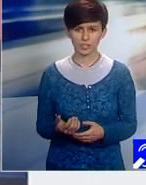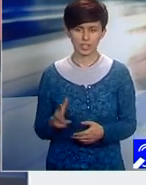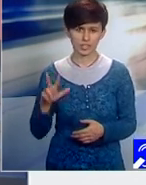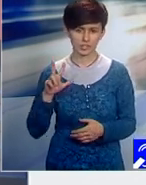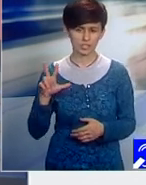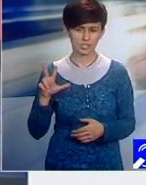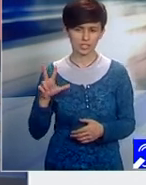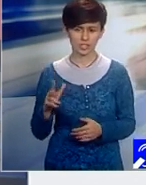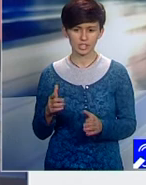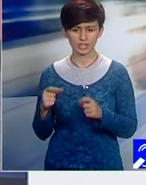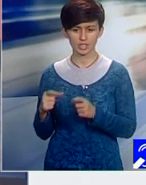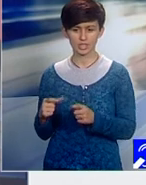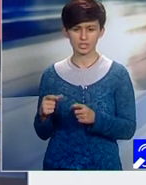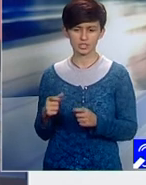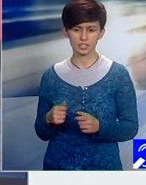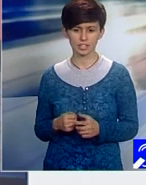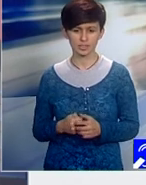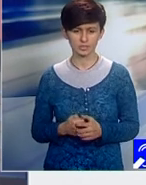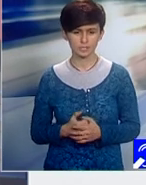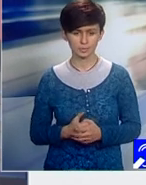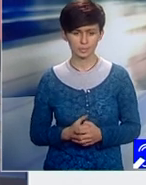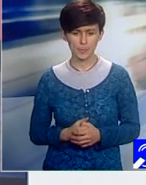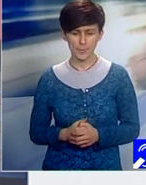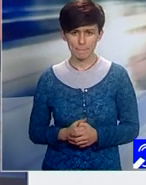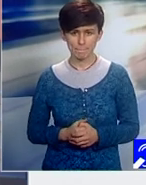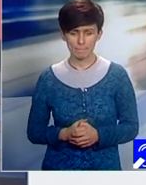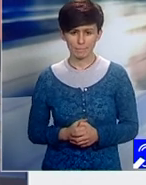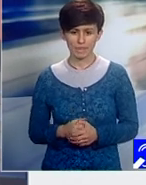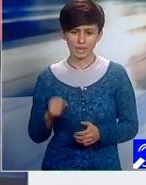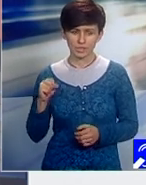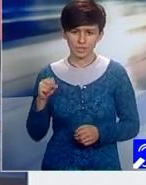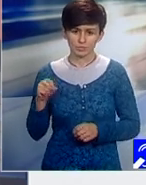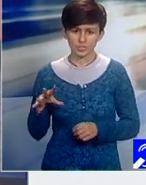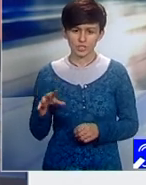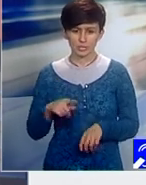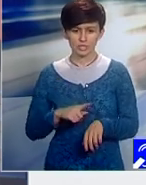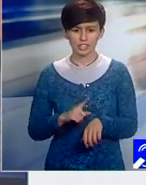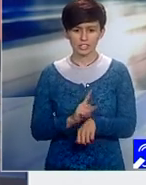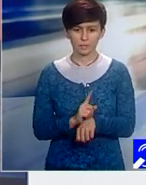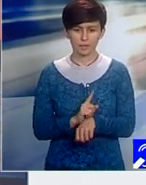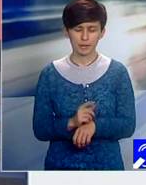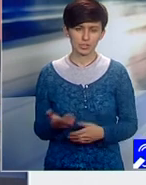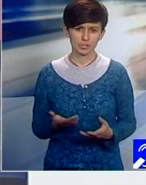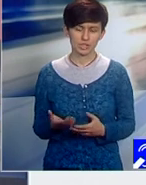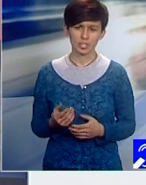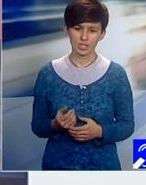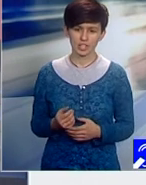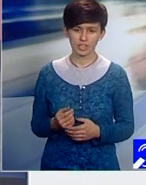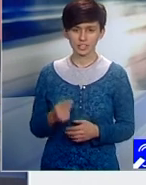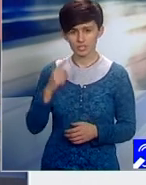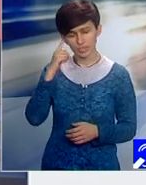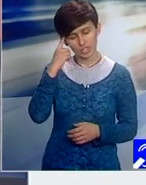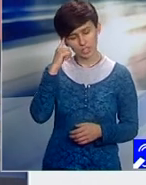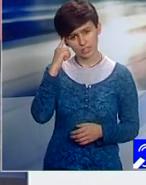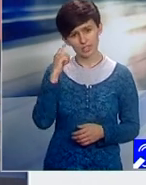trei săli au la Amfitatru 1 Amfitatru 2, 15 minute în care se vor concentra